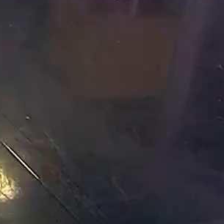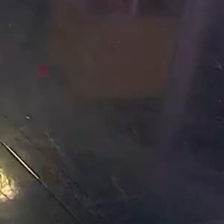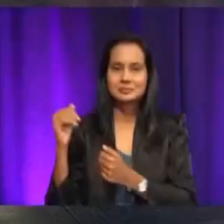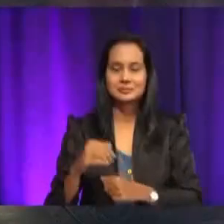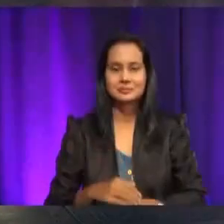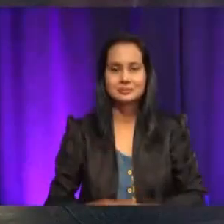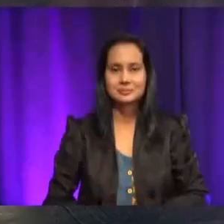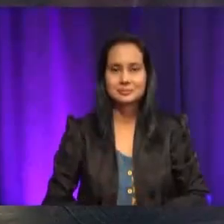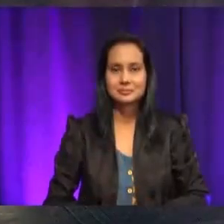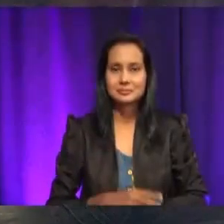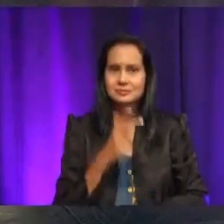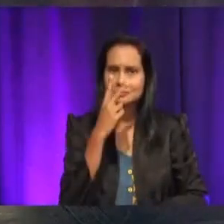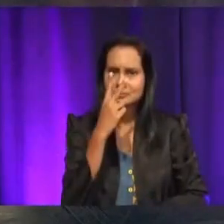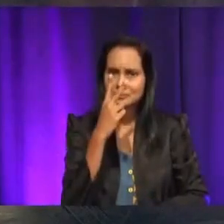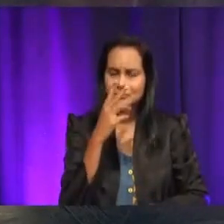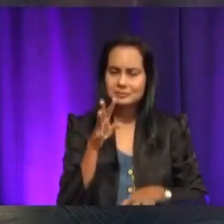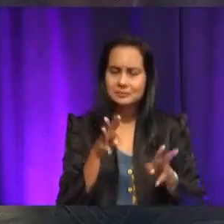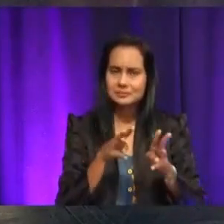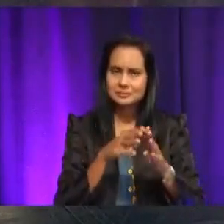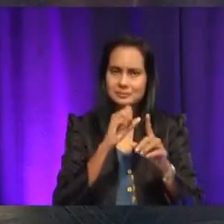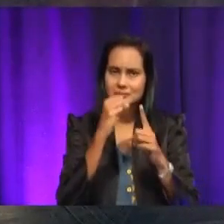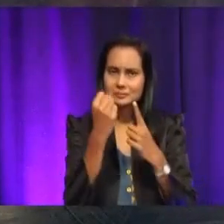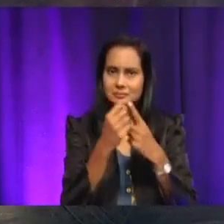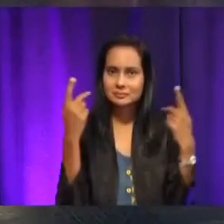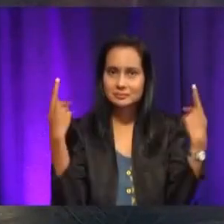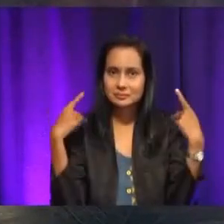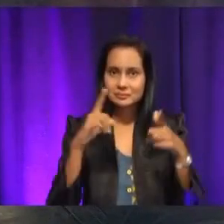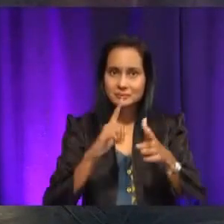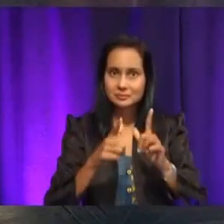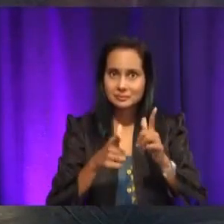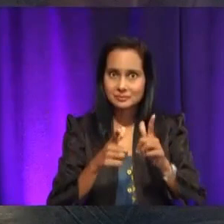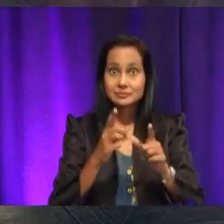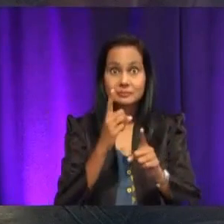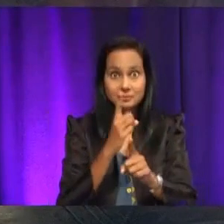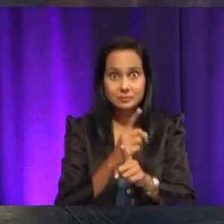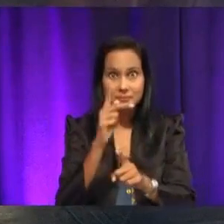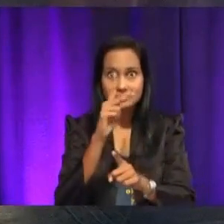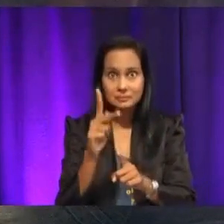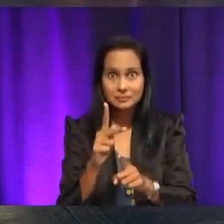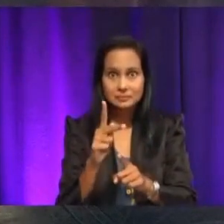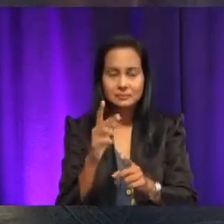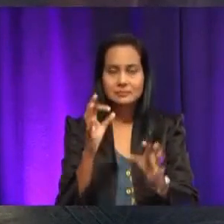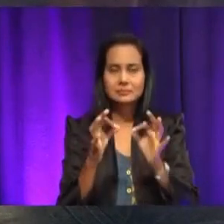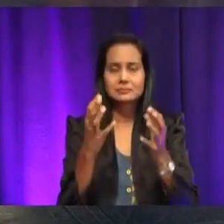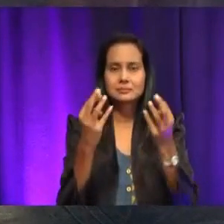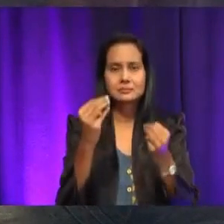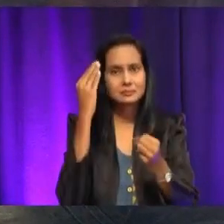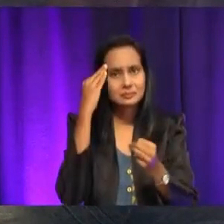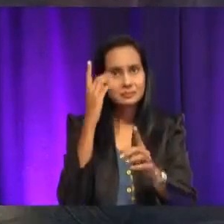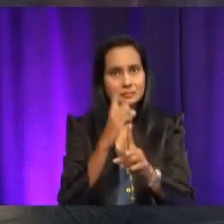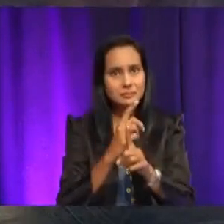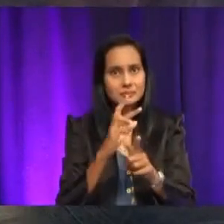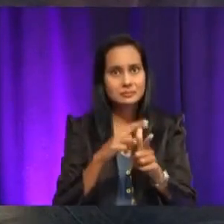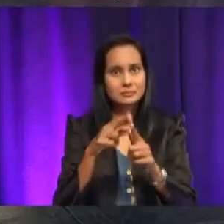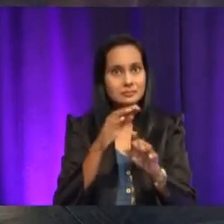Cikgu, nampak macam sesana dekat Kedai Dobi je, Cikgu. Betulkah? Kalau kita nak tahu betul atau tidak, kita